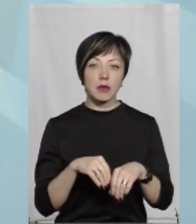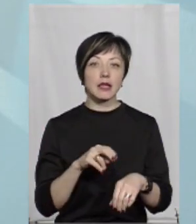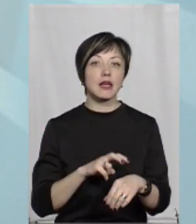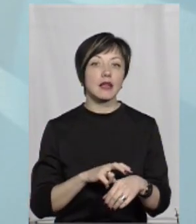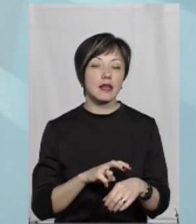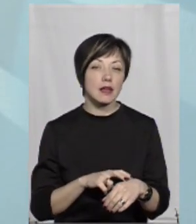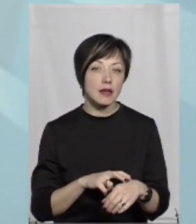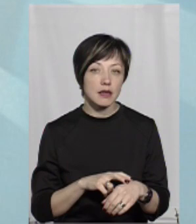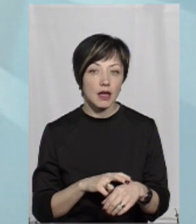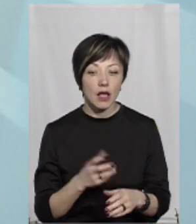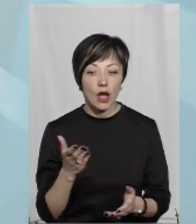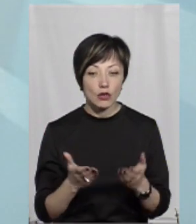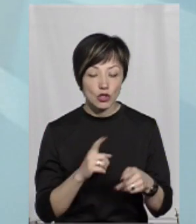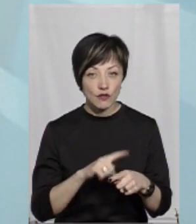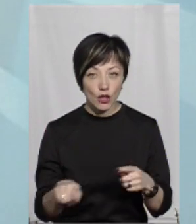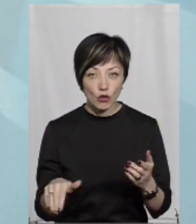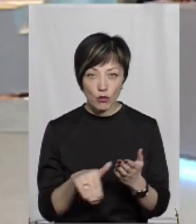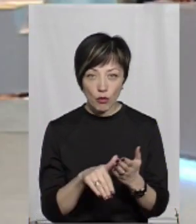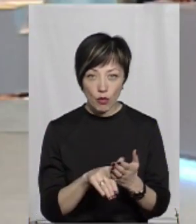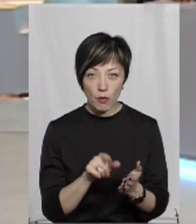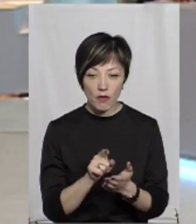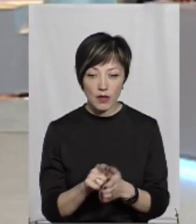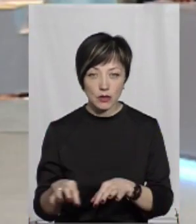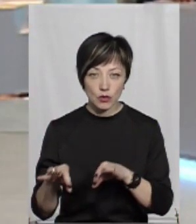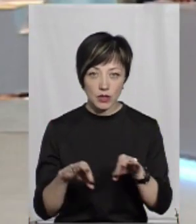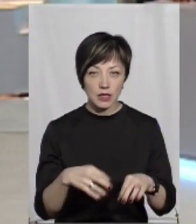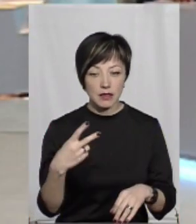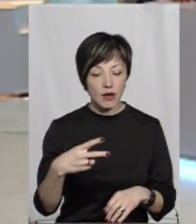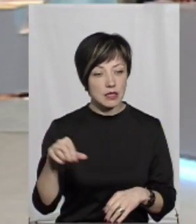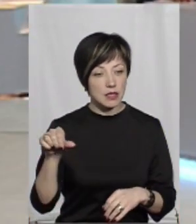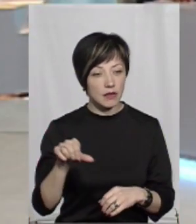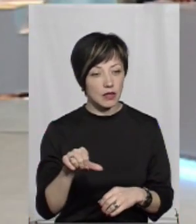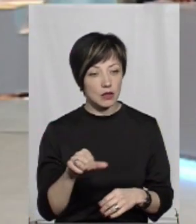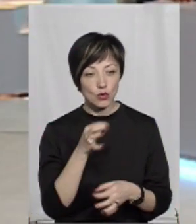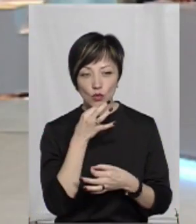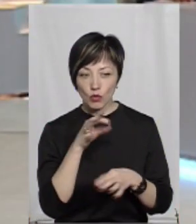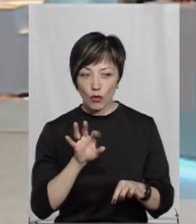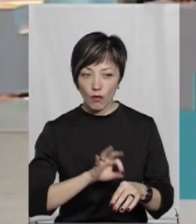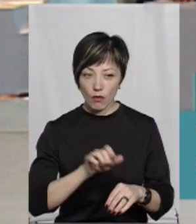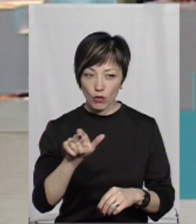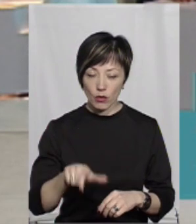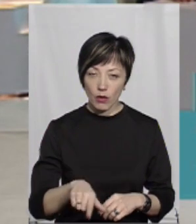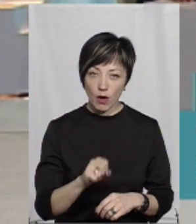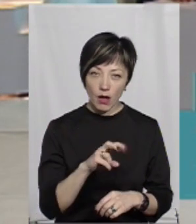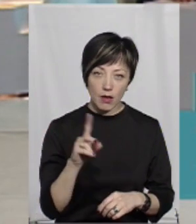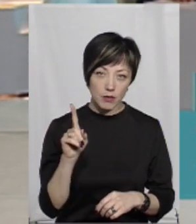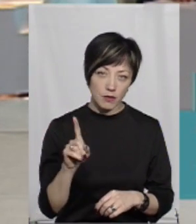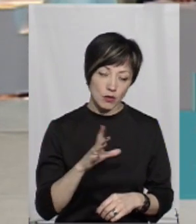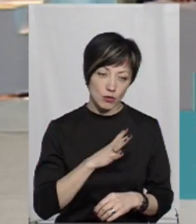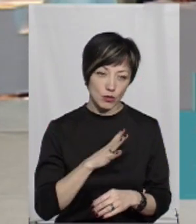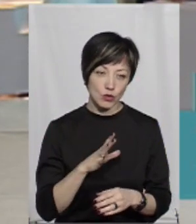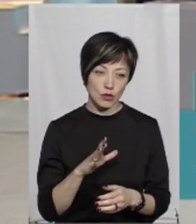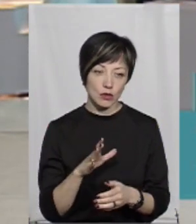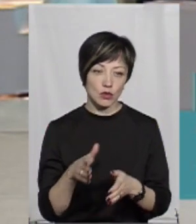лікар, якщо святка допомога, то повинна доїхати за 20 хвилин до любого хворого. Але при цьому повинні бути